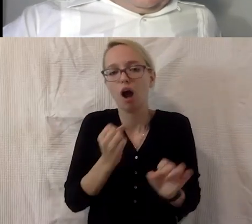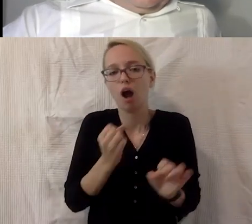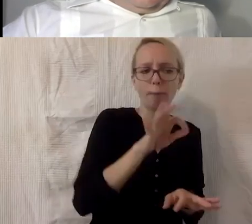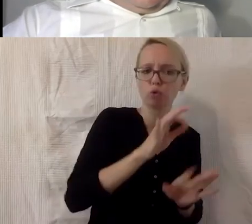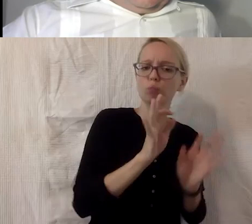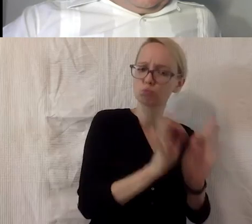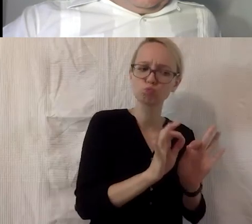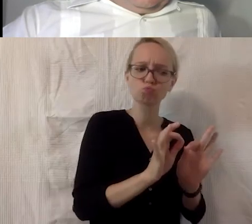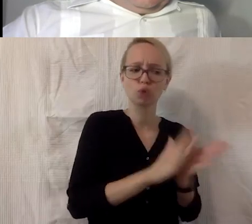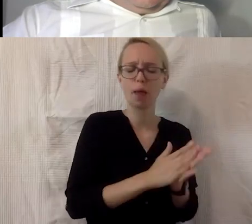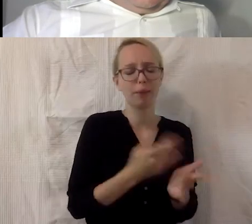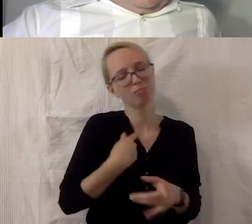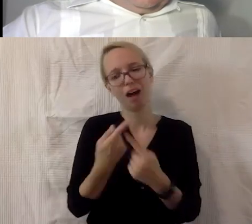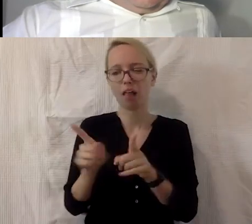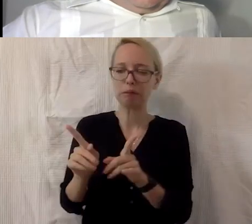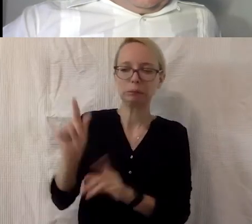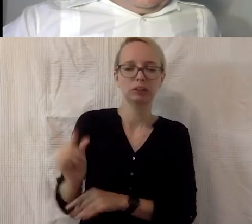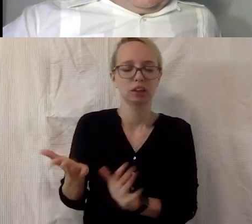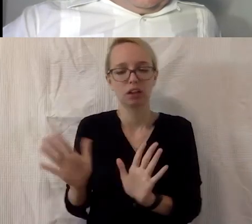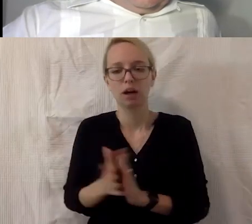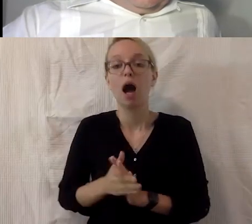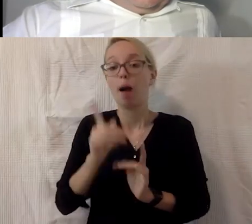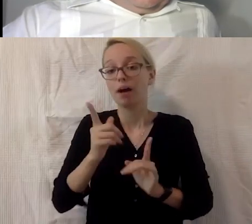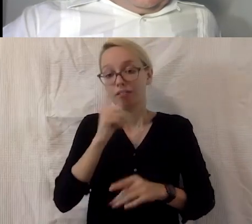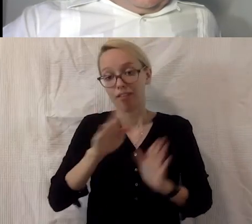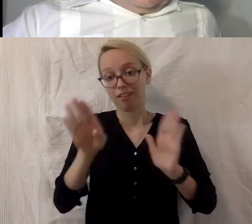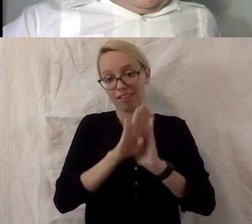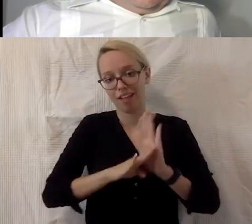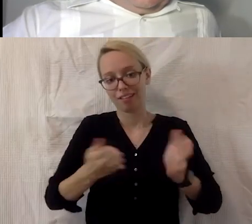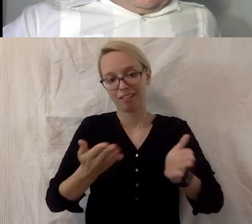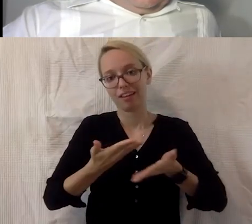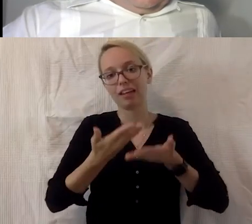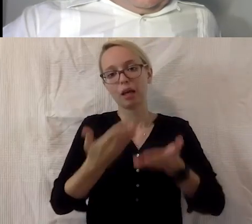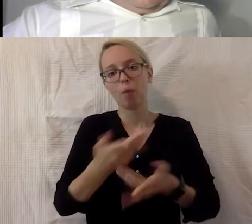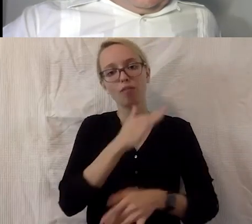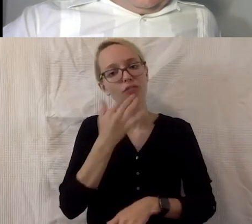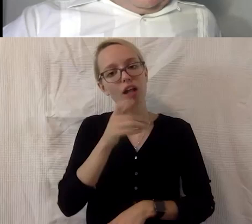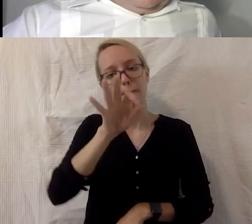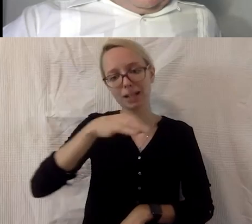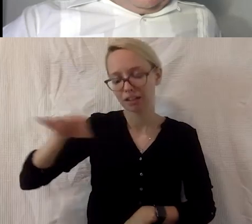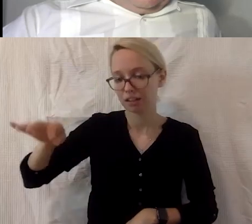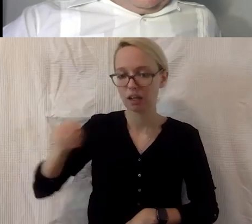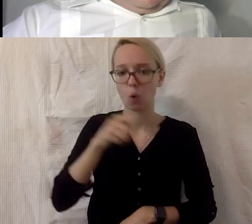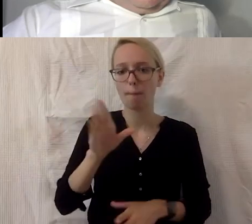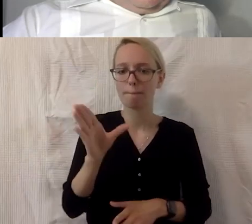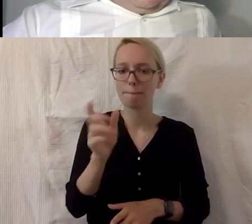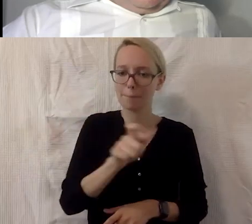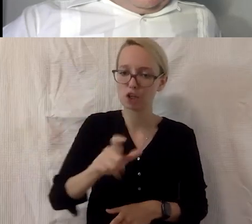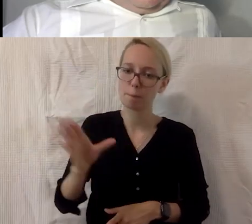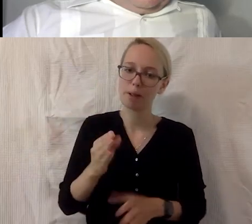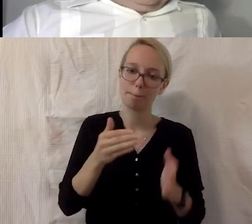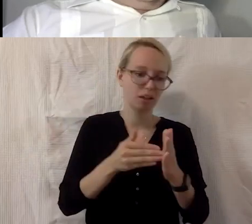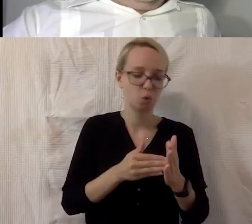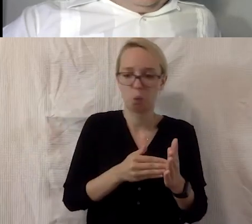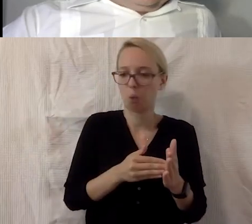und da merken wir einfach immer, dass in der Gesetzgebung in vielen Ministerien Menschen mit Behinderung überhaupt nicht berücksichtigt werden